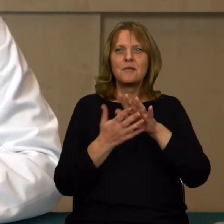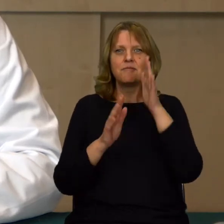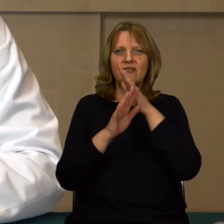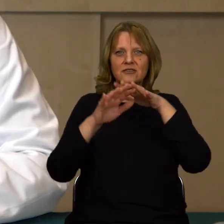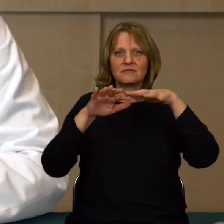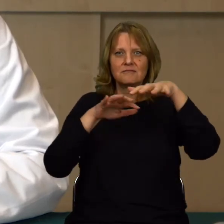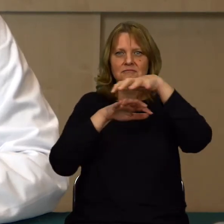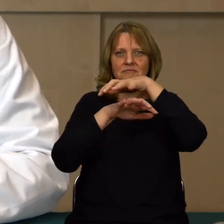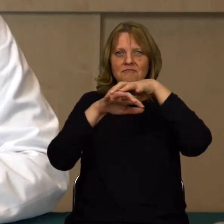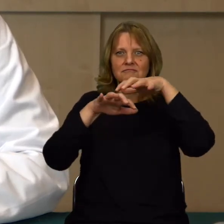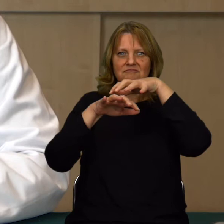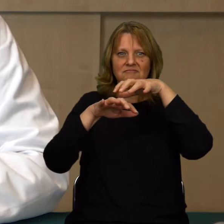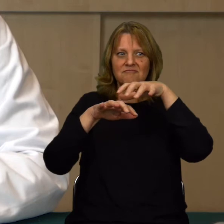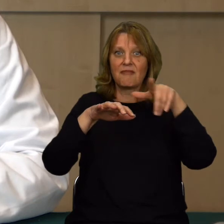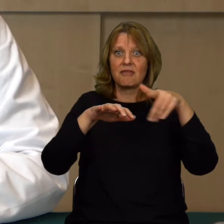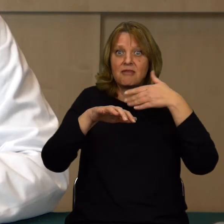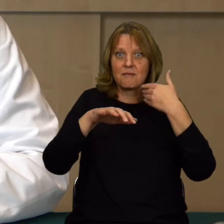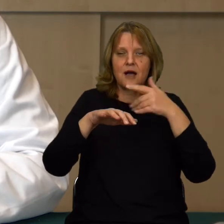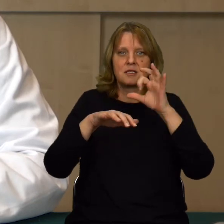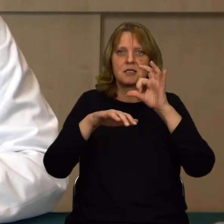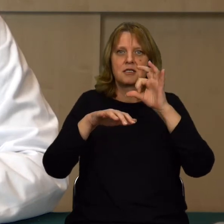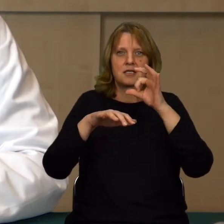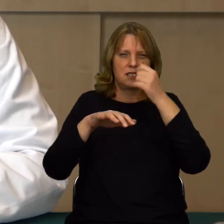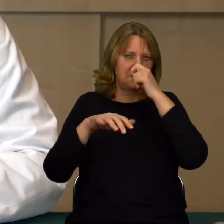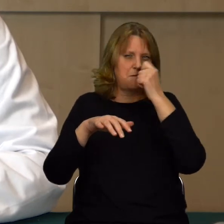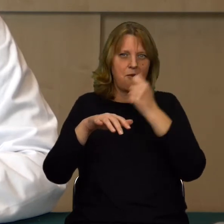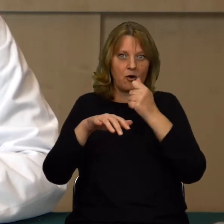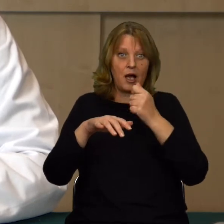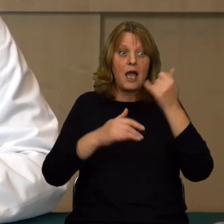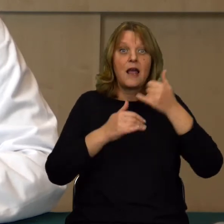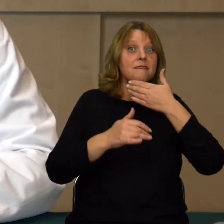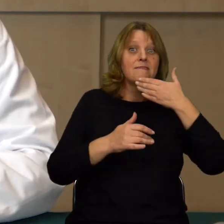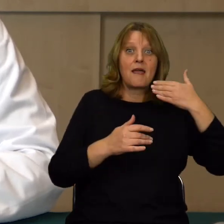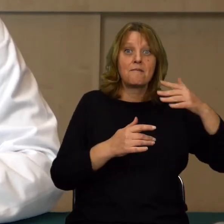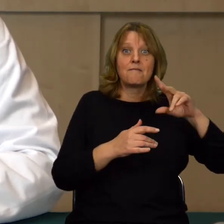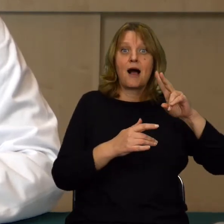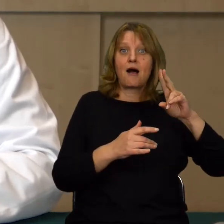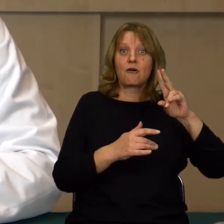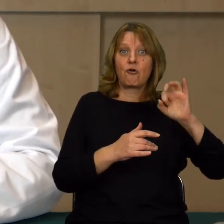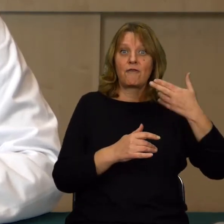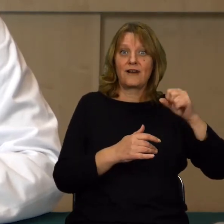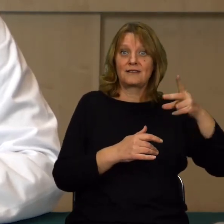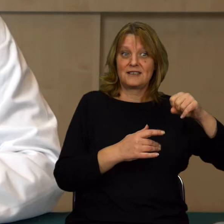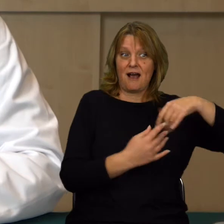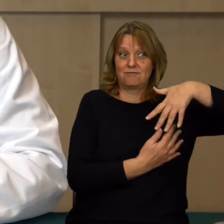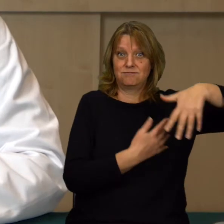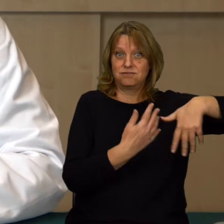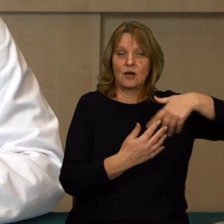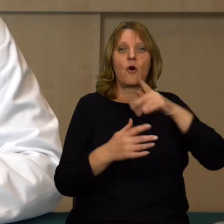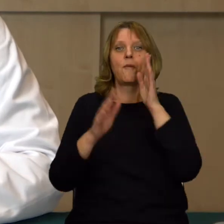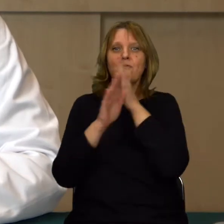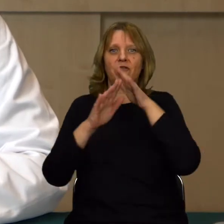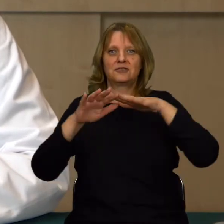powietrza smogu. Właśnie to, gdy nie ma konwekcji, to wtedy powietrze się nie miesza.